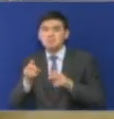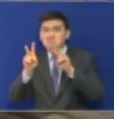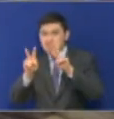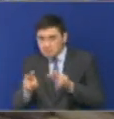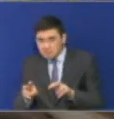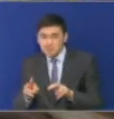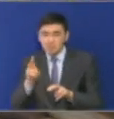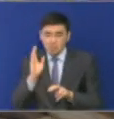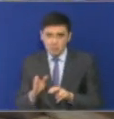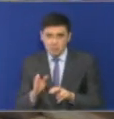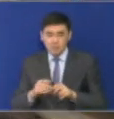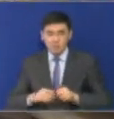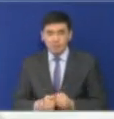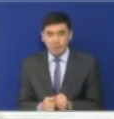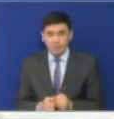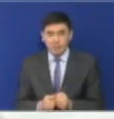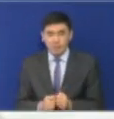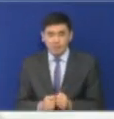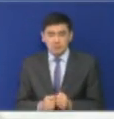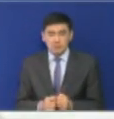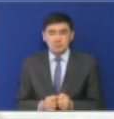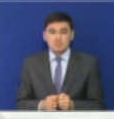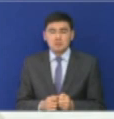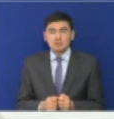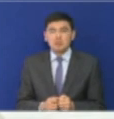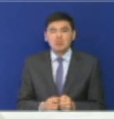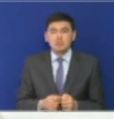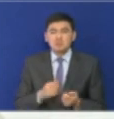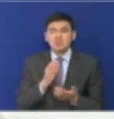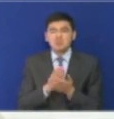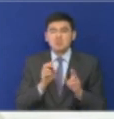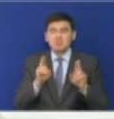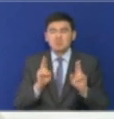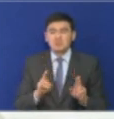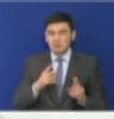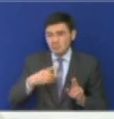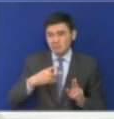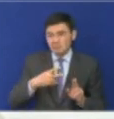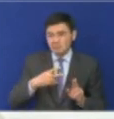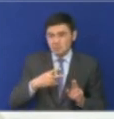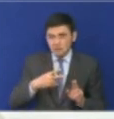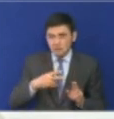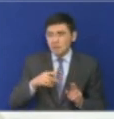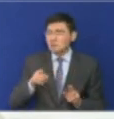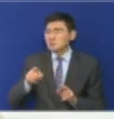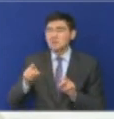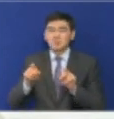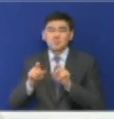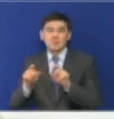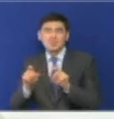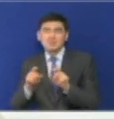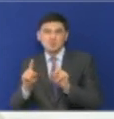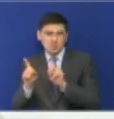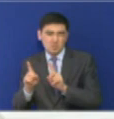цен была в стоимости закупа. Согласно пункту 20 правил внутренней торговли, субъекты рыжечной торговли, внутренней